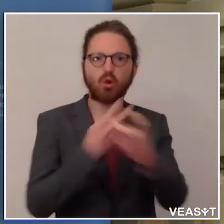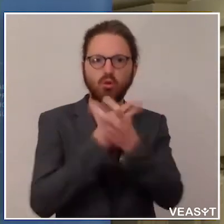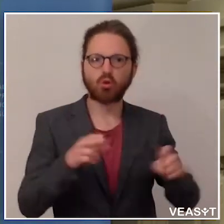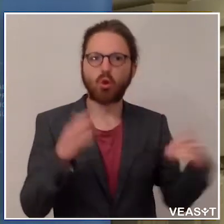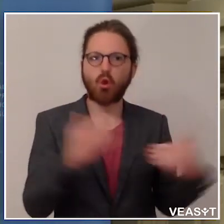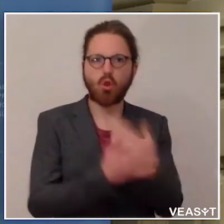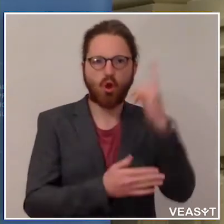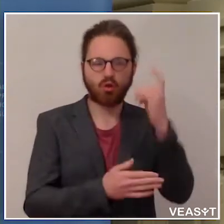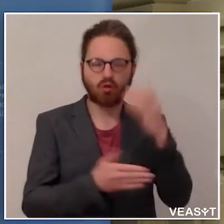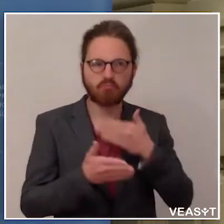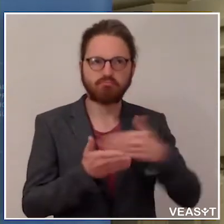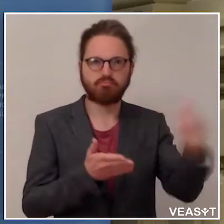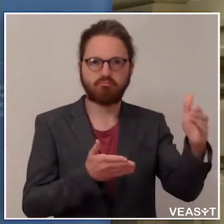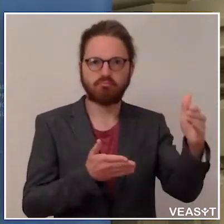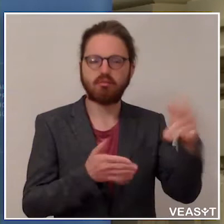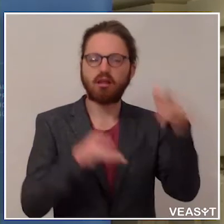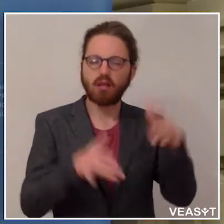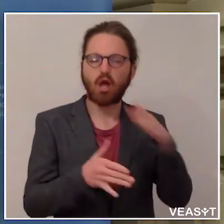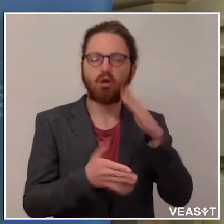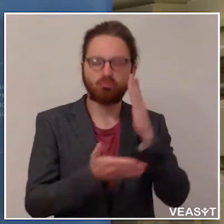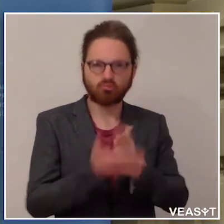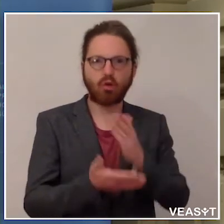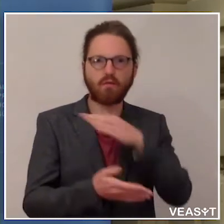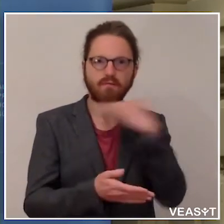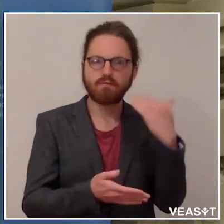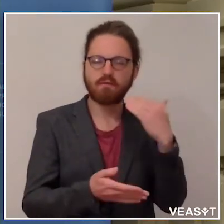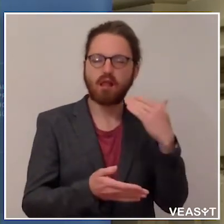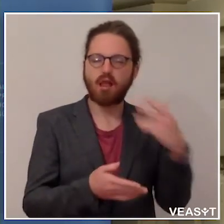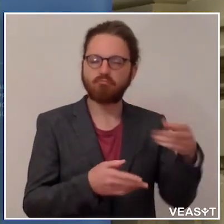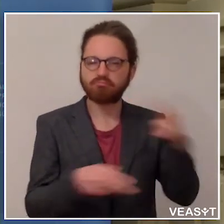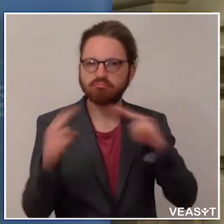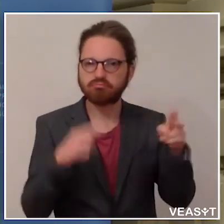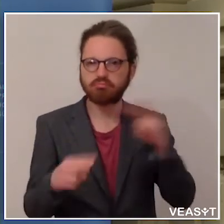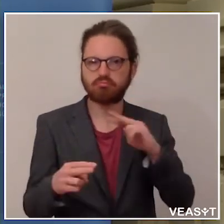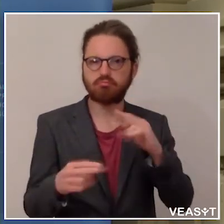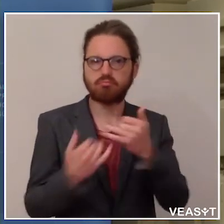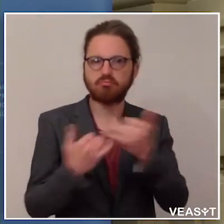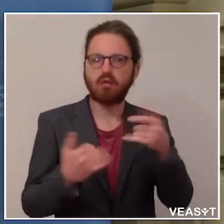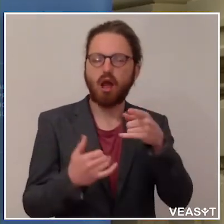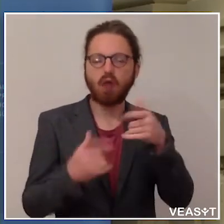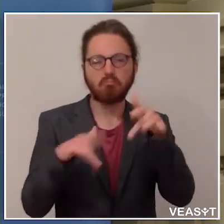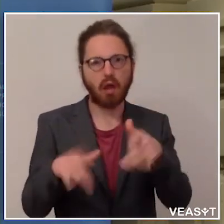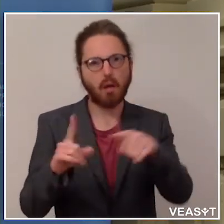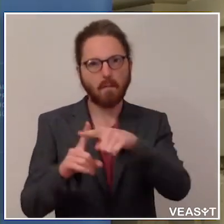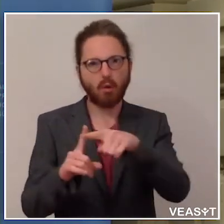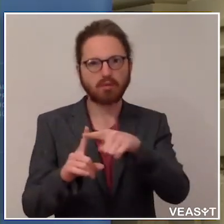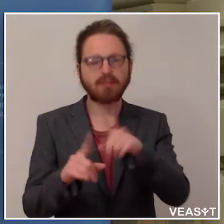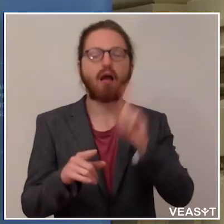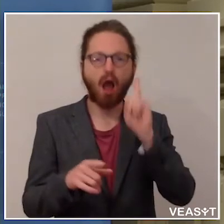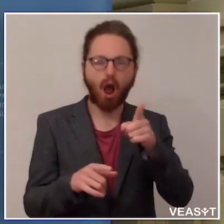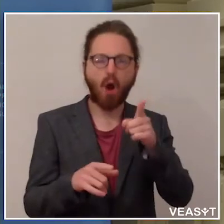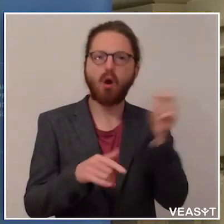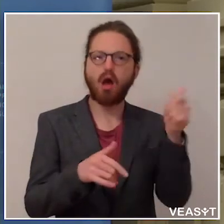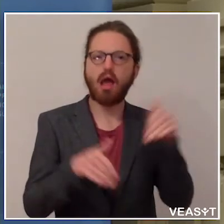Reaktionen im Lauf des heutigen Tages gegeben, zum einen positive, aber auch die Ankündigung von